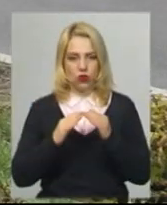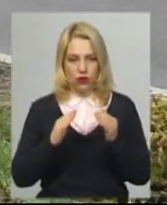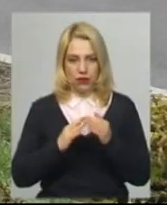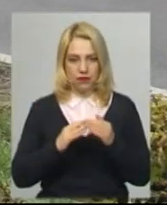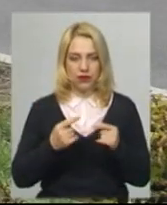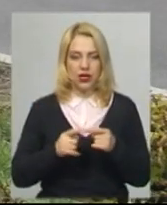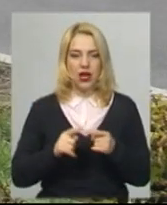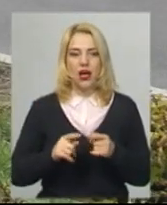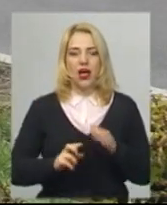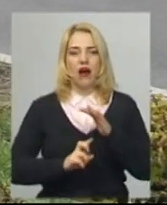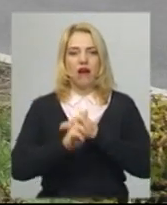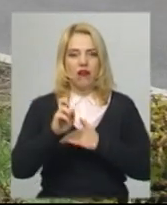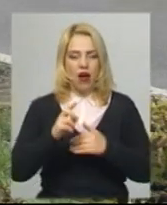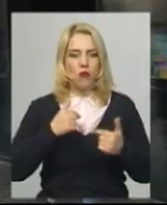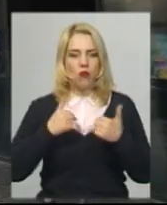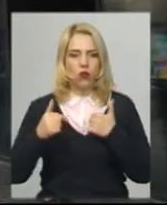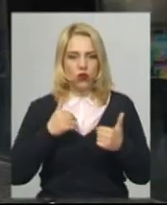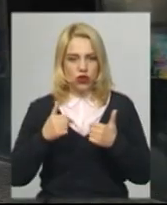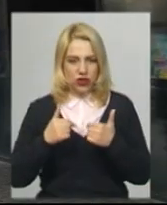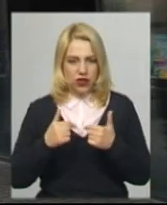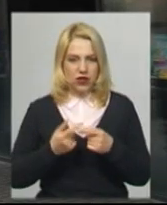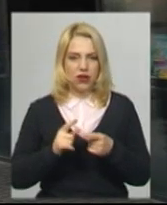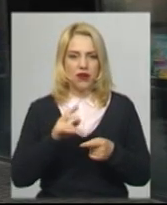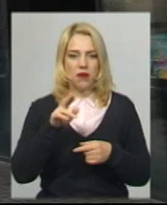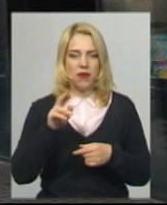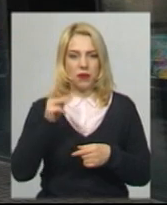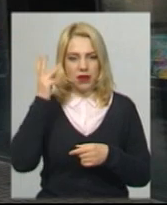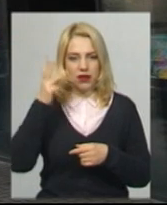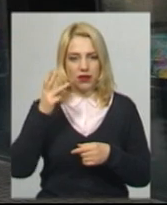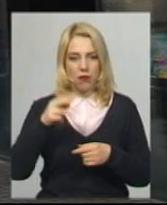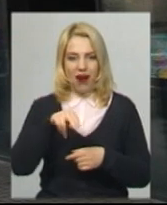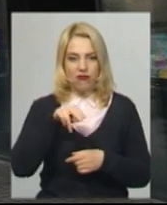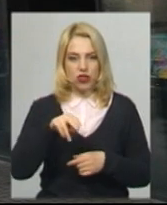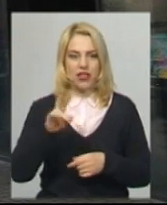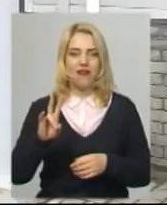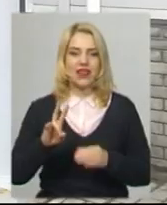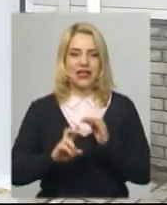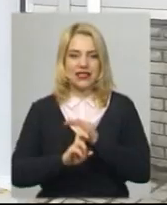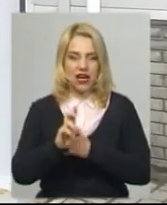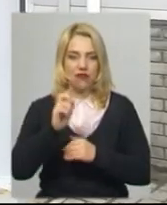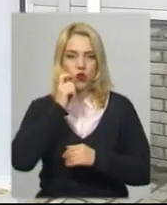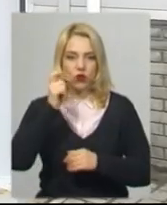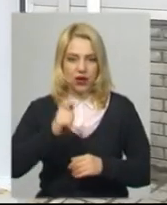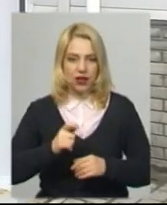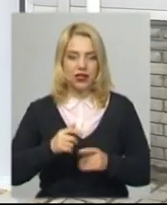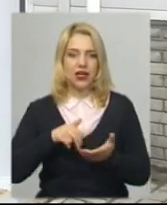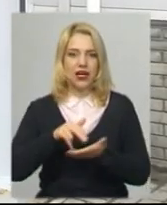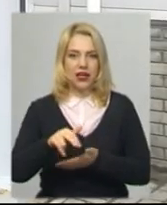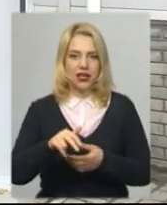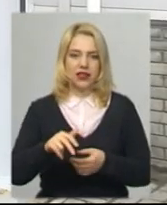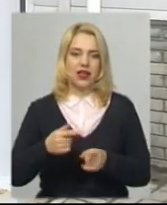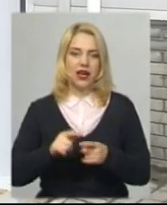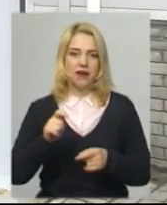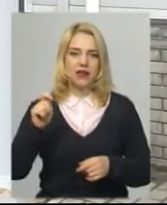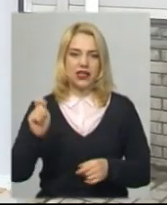храму мучеників благовірних Бориса і Гліба при ГУНП у Хмельницькій області Православна церкви України Павло Бих йде святити Пасхи до цеху одного